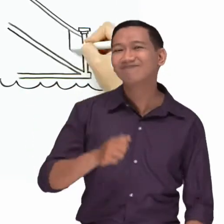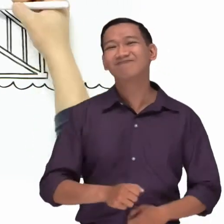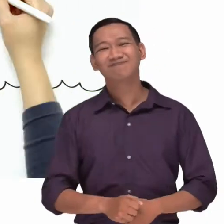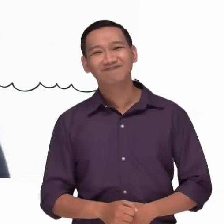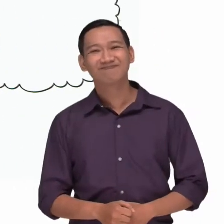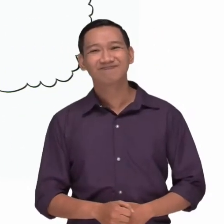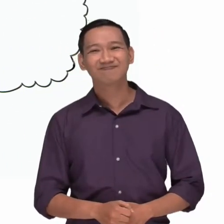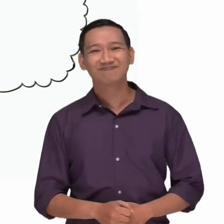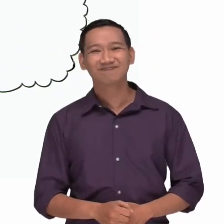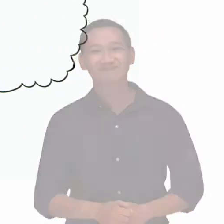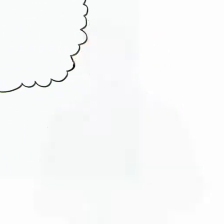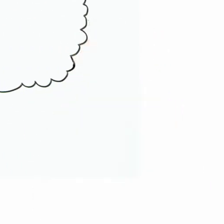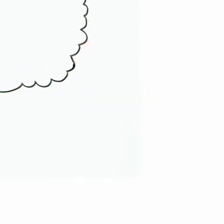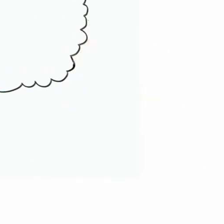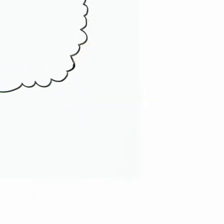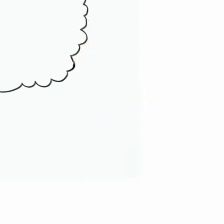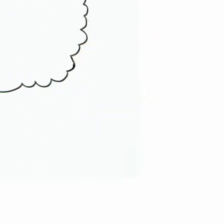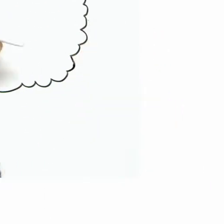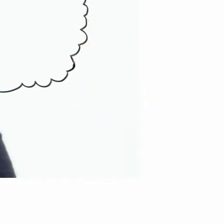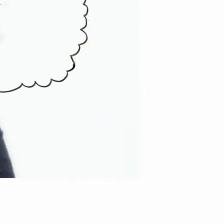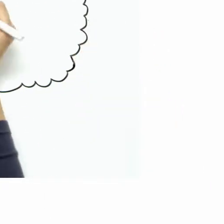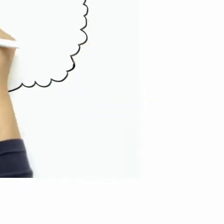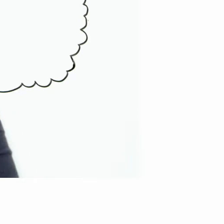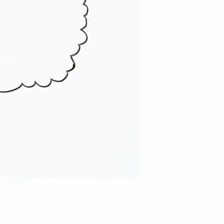Hành động của mình ảnh hưởng thế nào đến những người thân yêu